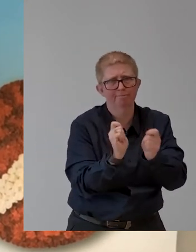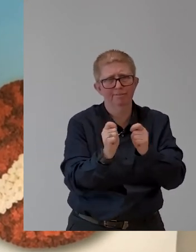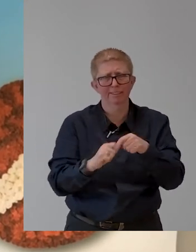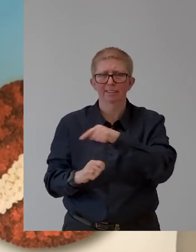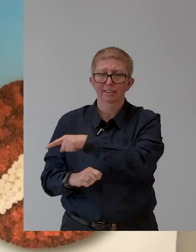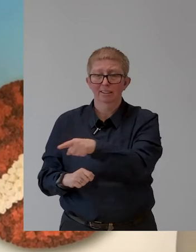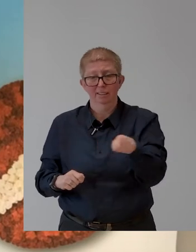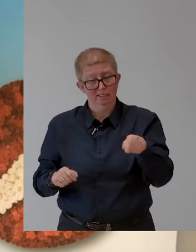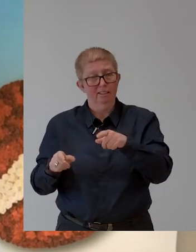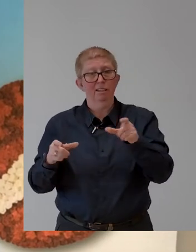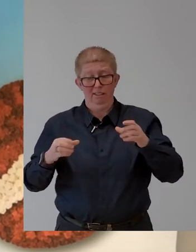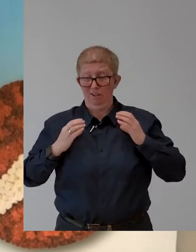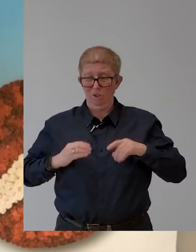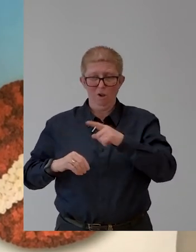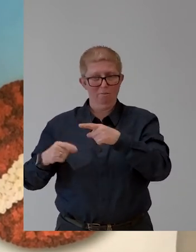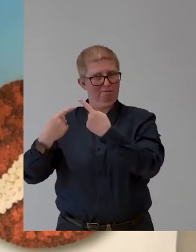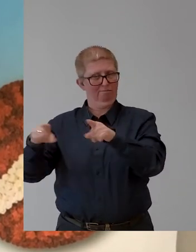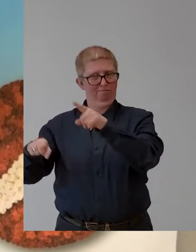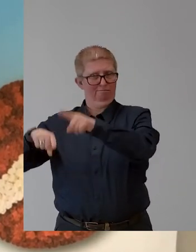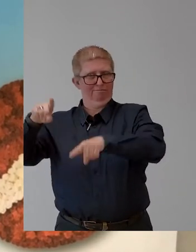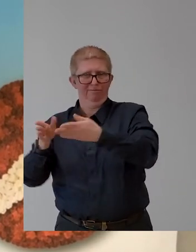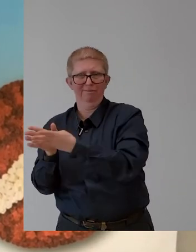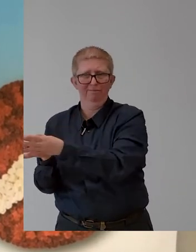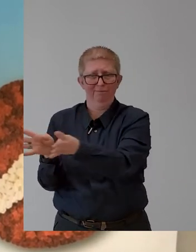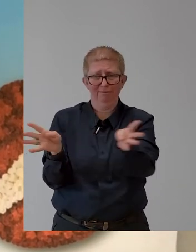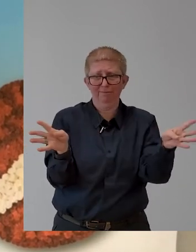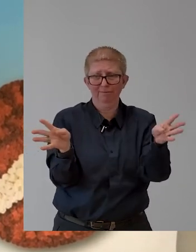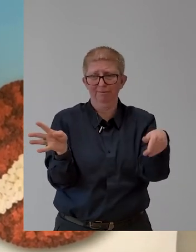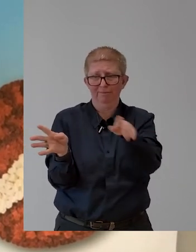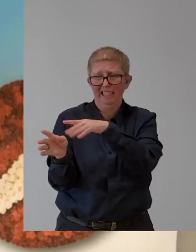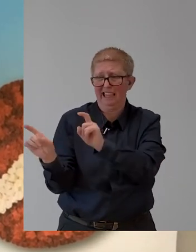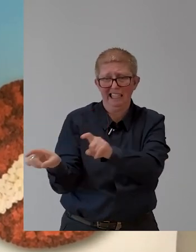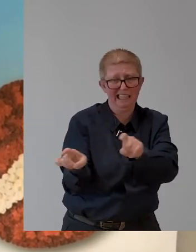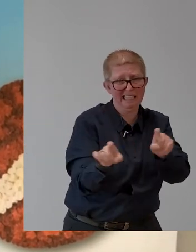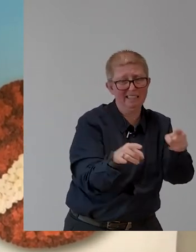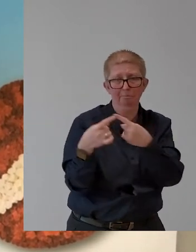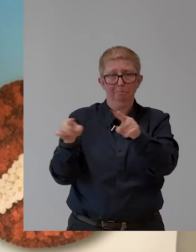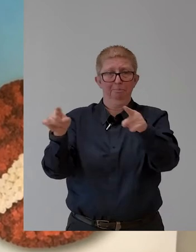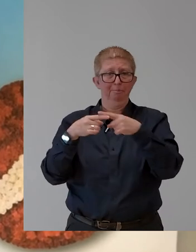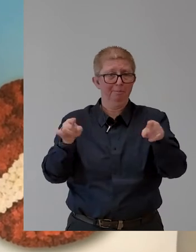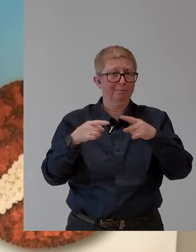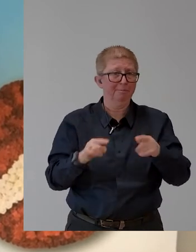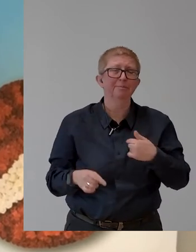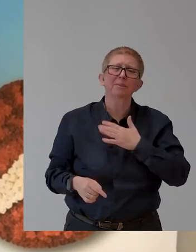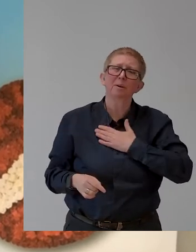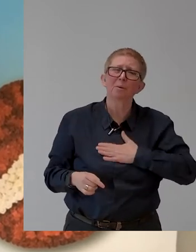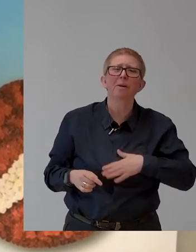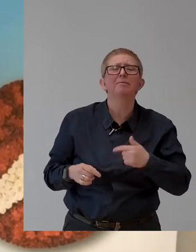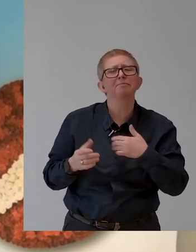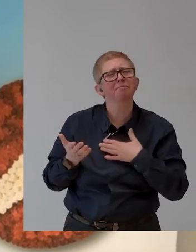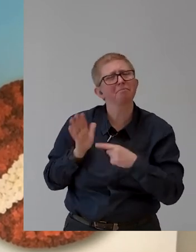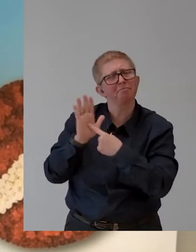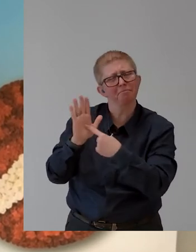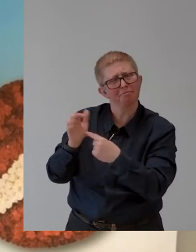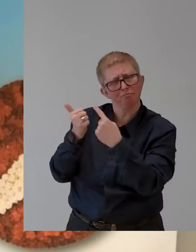share with all of you with several examples how we, at our company, at Unigradit Bank